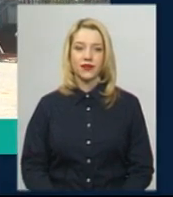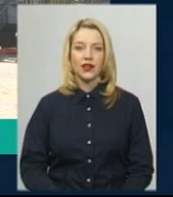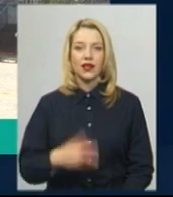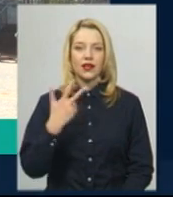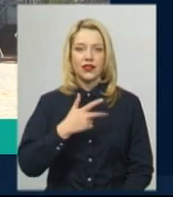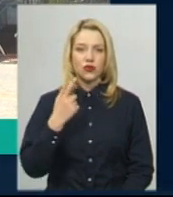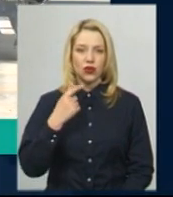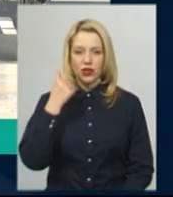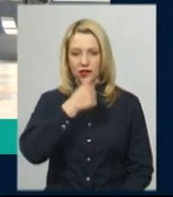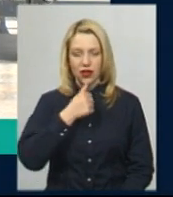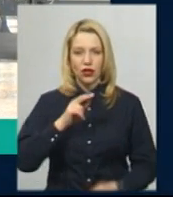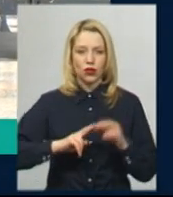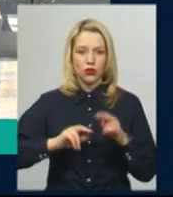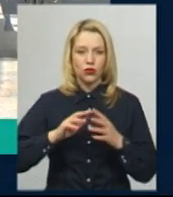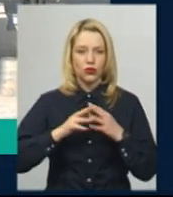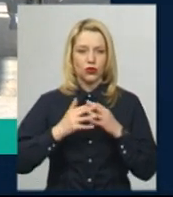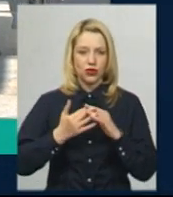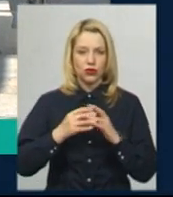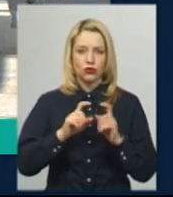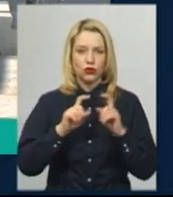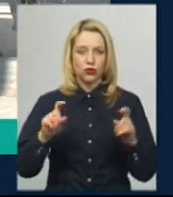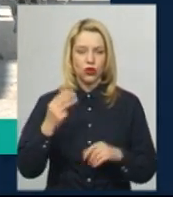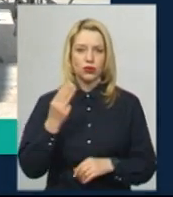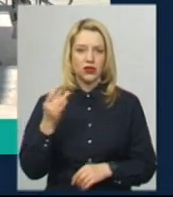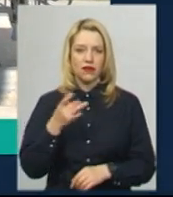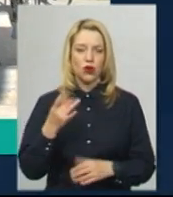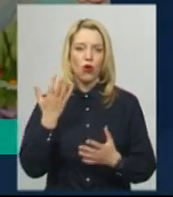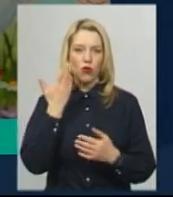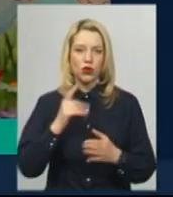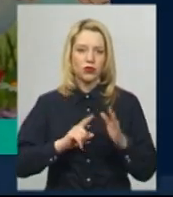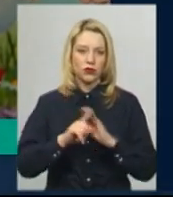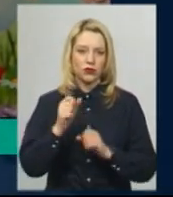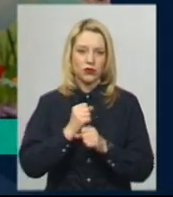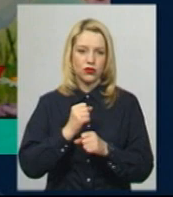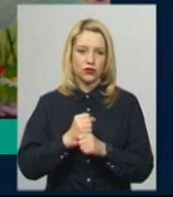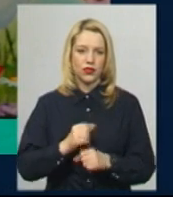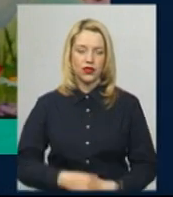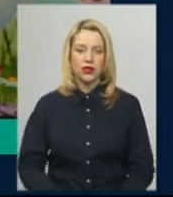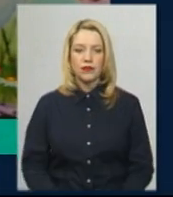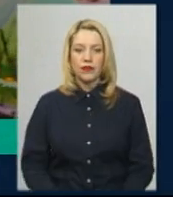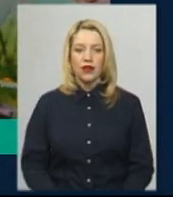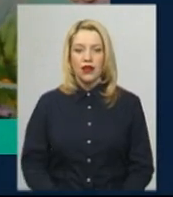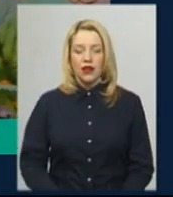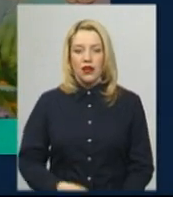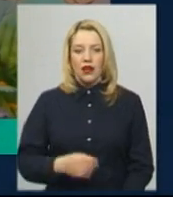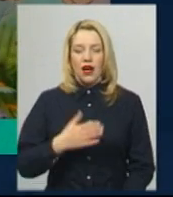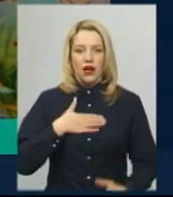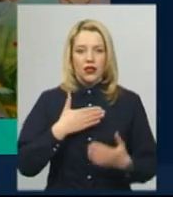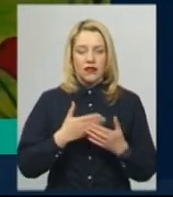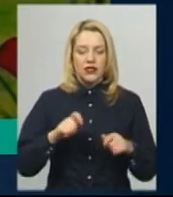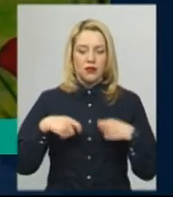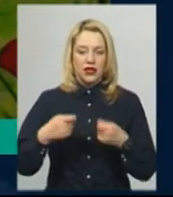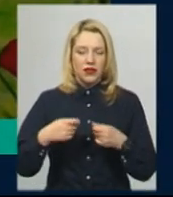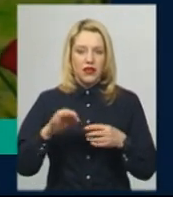31 рік будують Корчицьку школу в Шепетівському районі, коли її здадуть в експлуатацію. Активісти передали вишиті соречки новонародженим, скільки